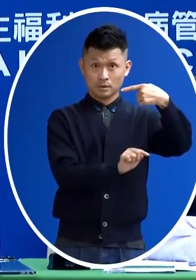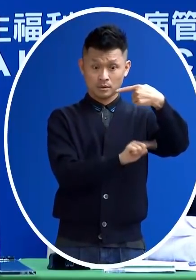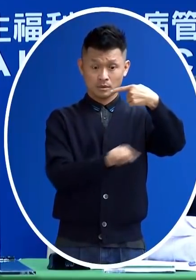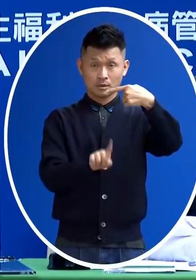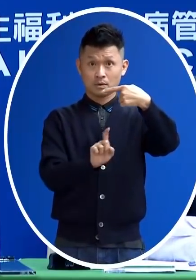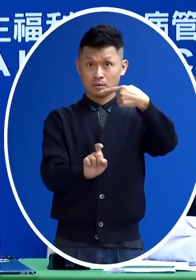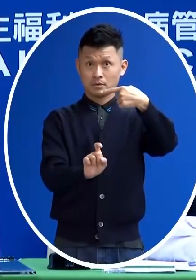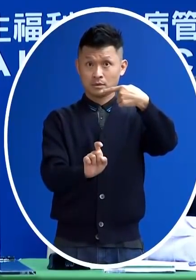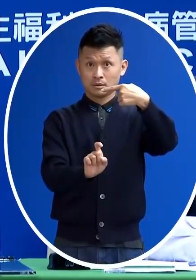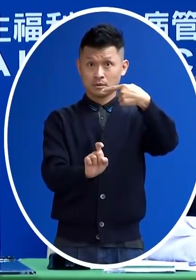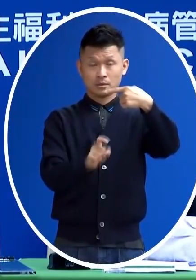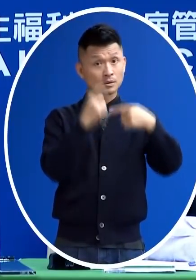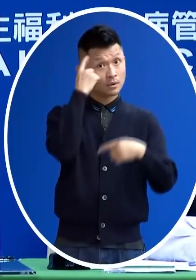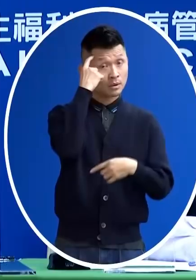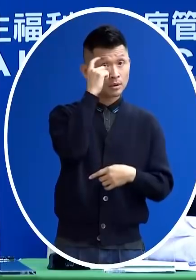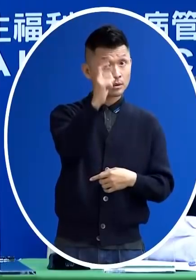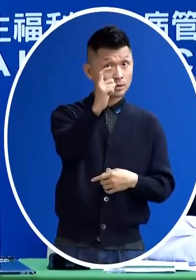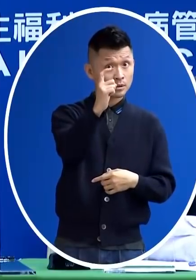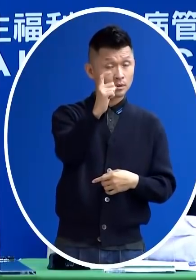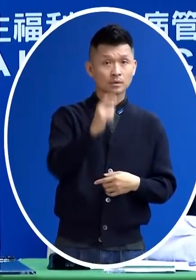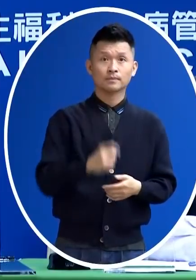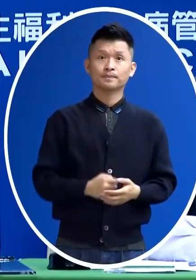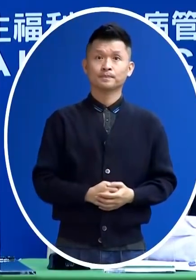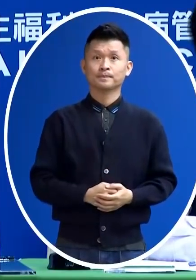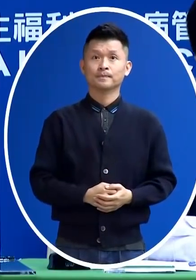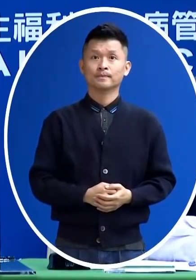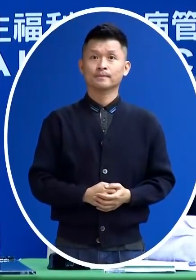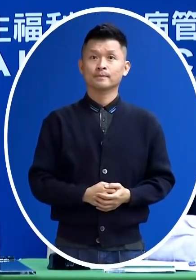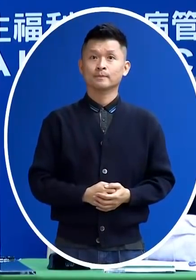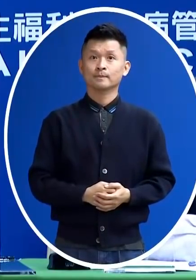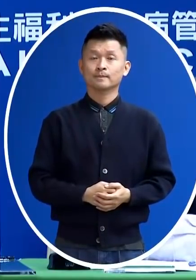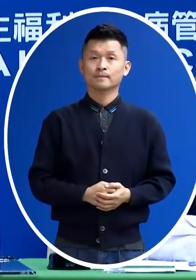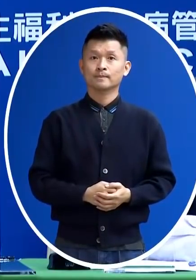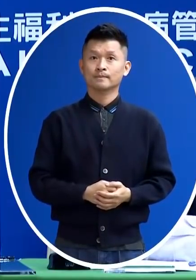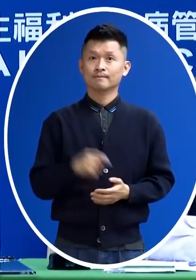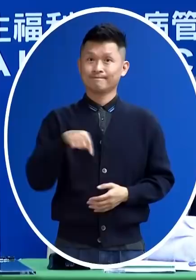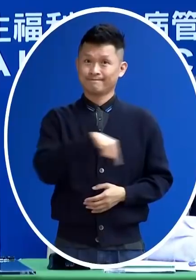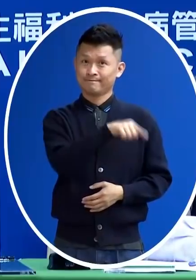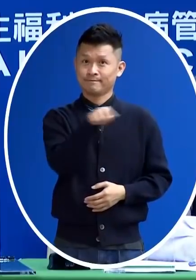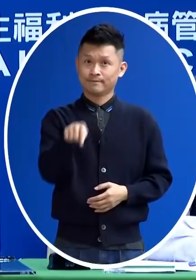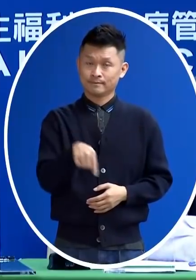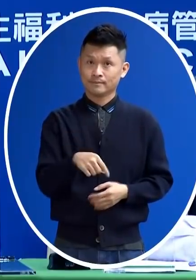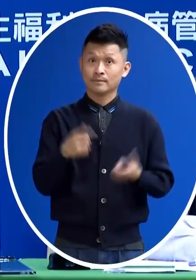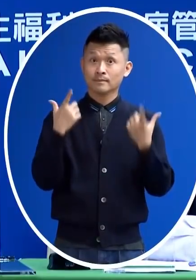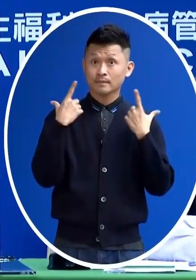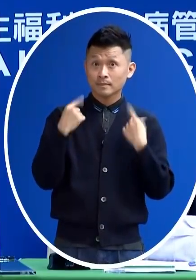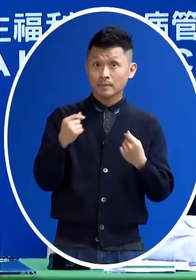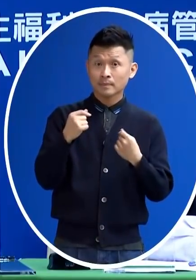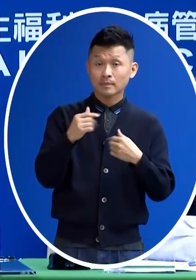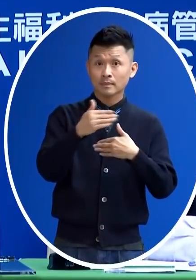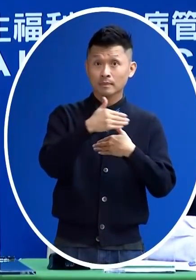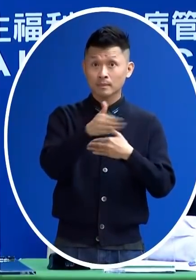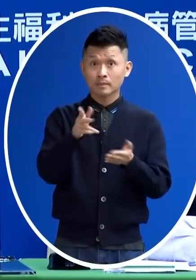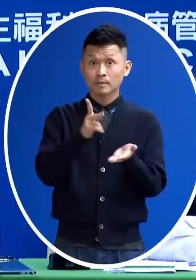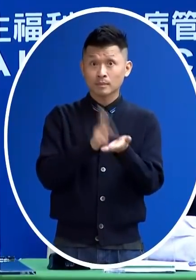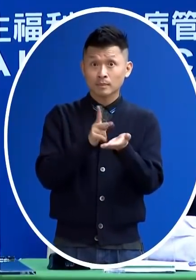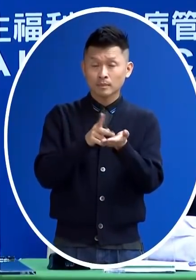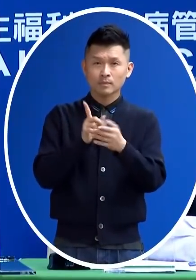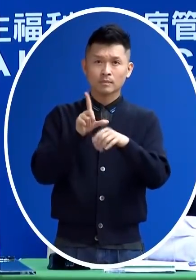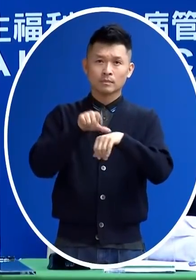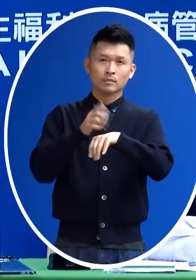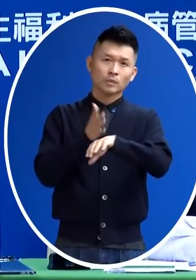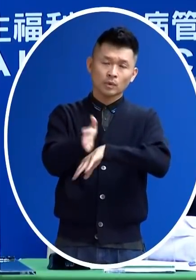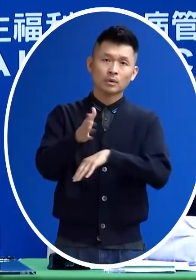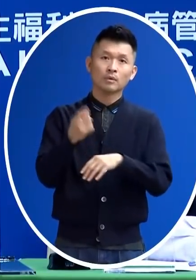到1月10號1月1號到1月4號他們本來用的時間都會越過 我們假定